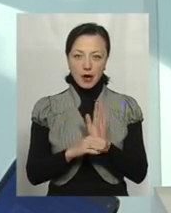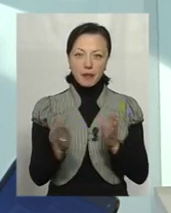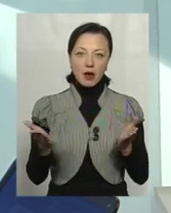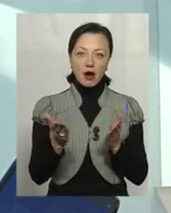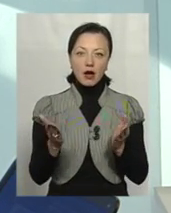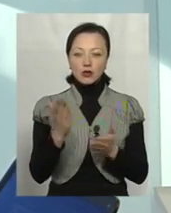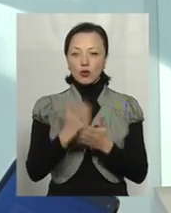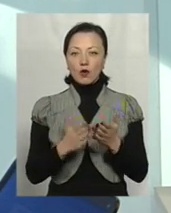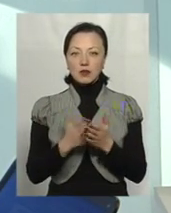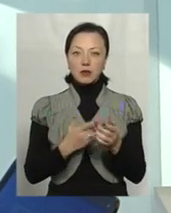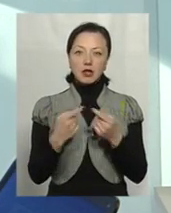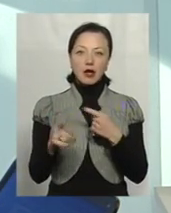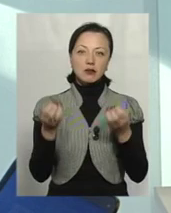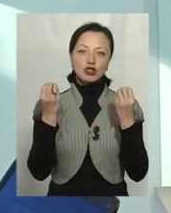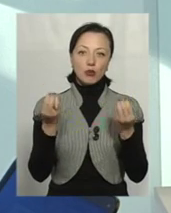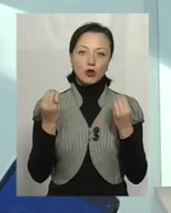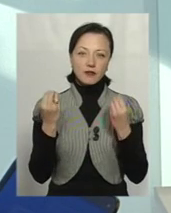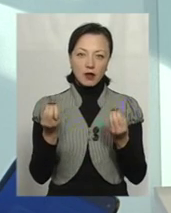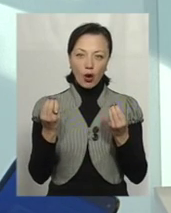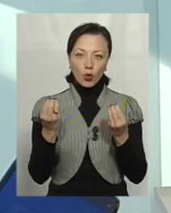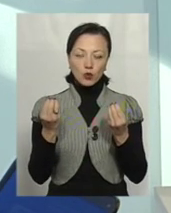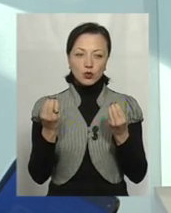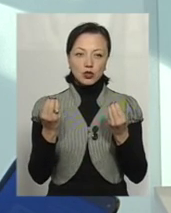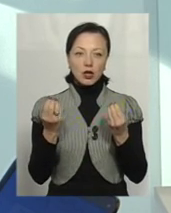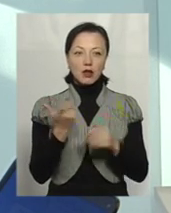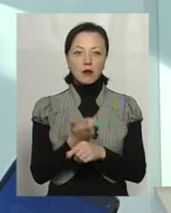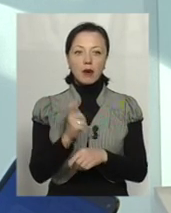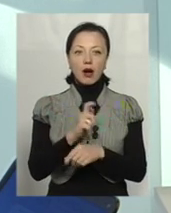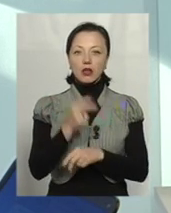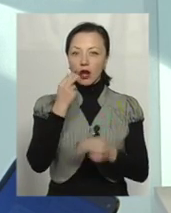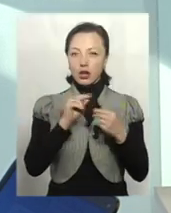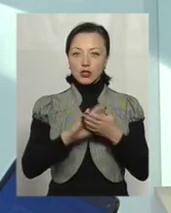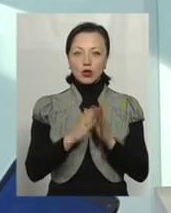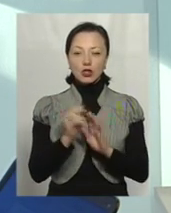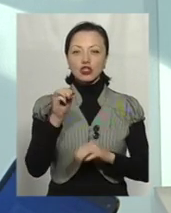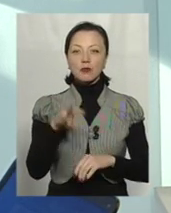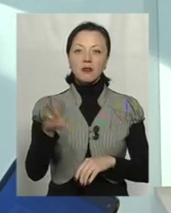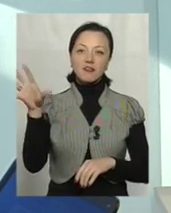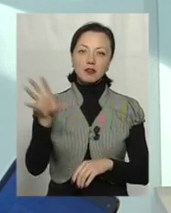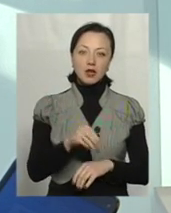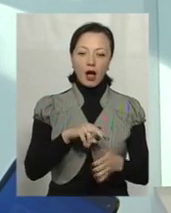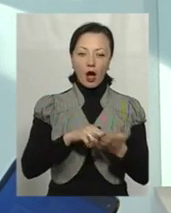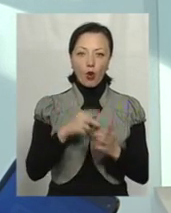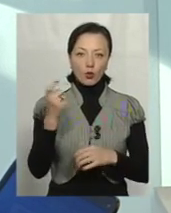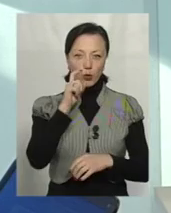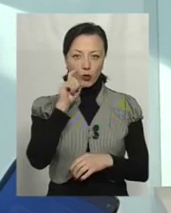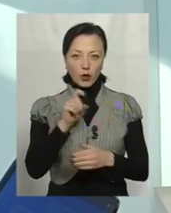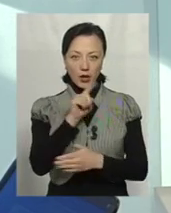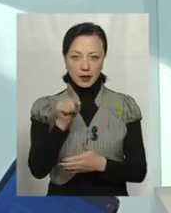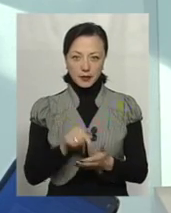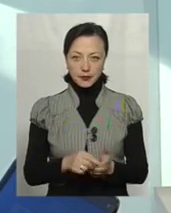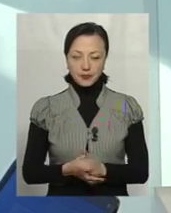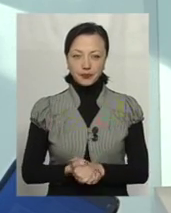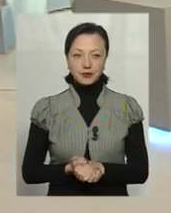зовсім інакша, процвітаюча, набагато краща ситуація, ніж вся економіка Україна. Назвете?